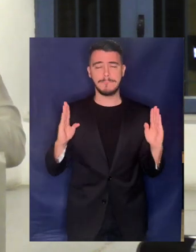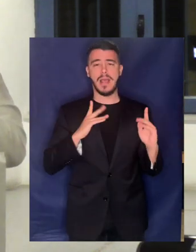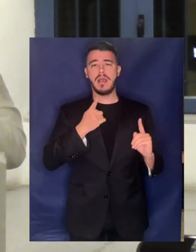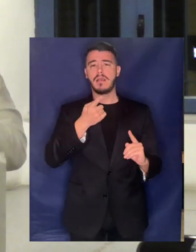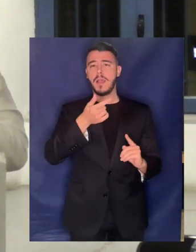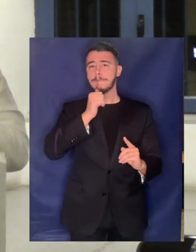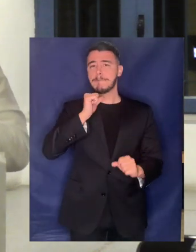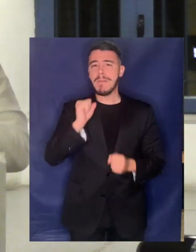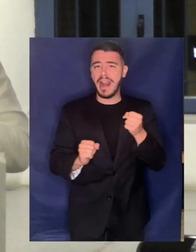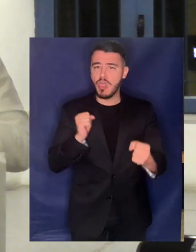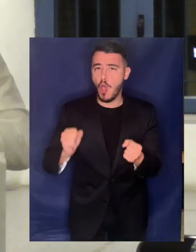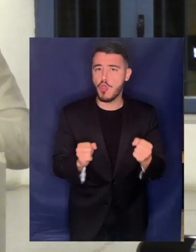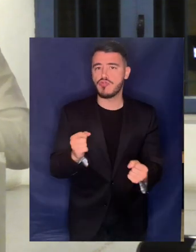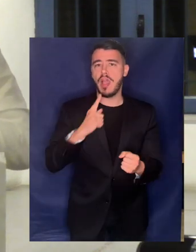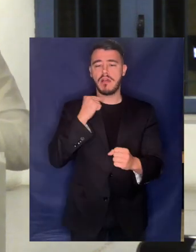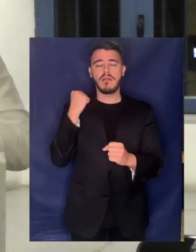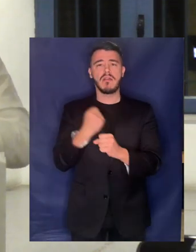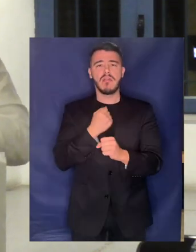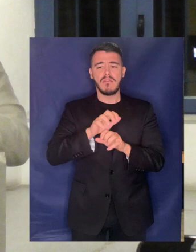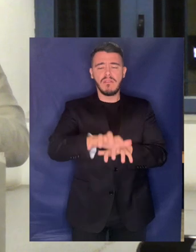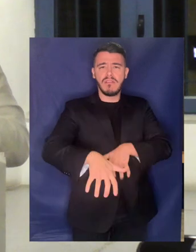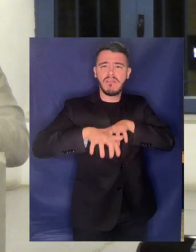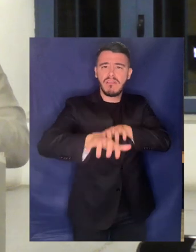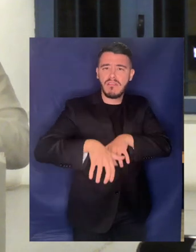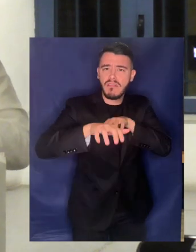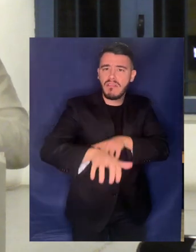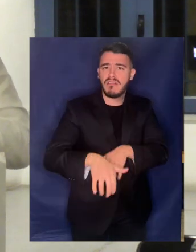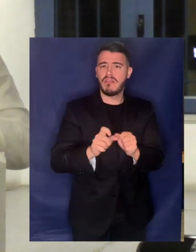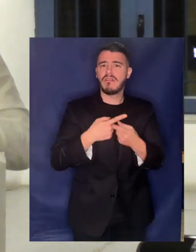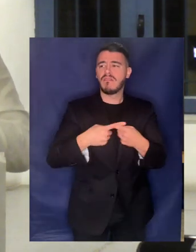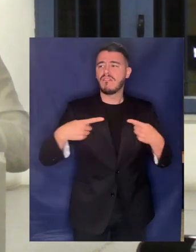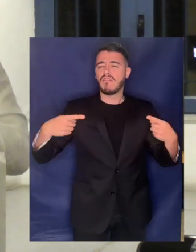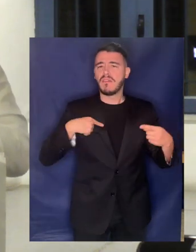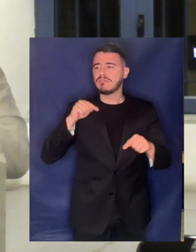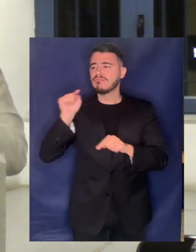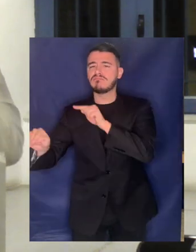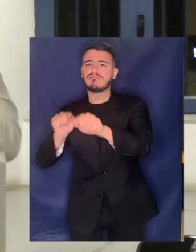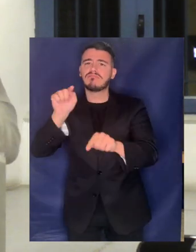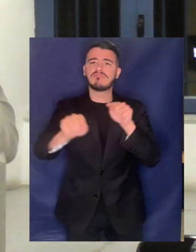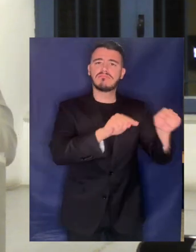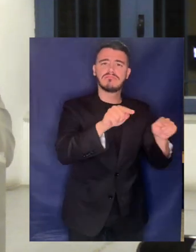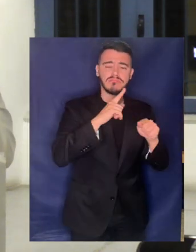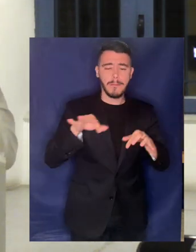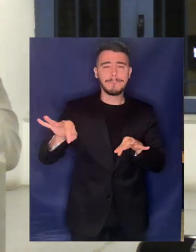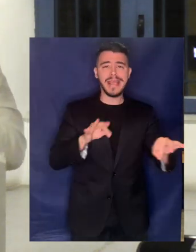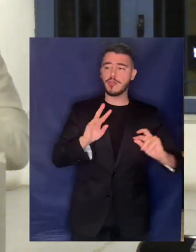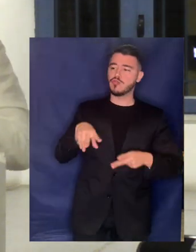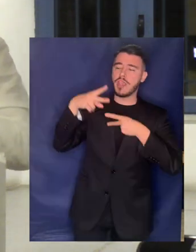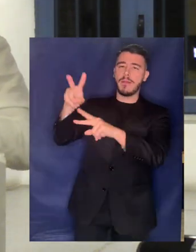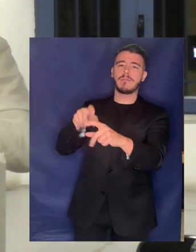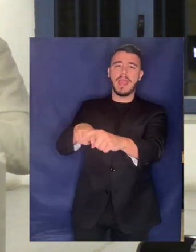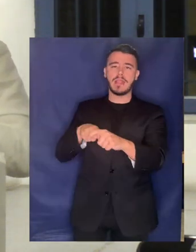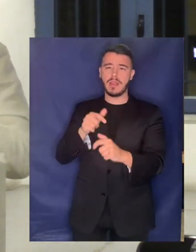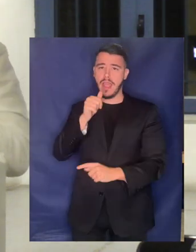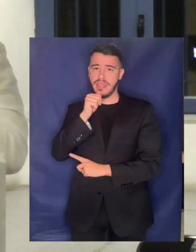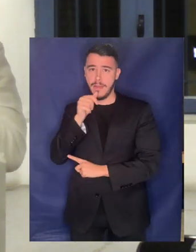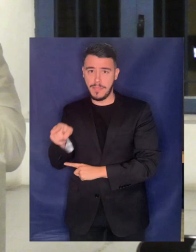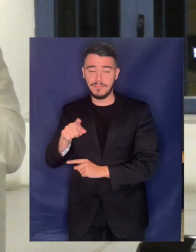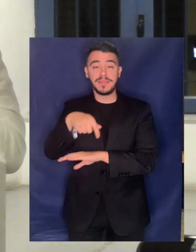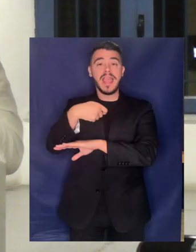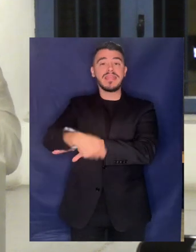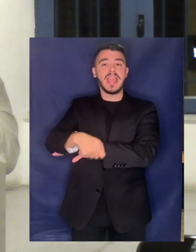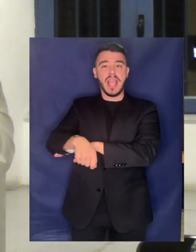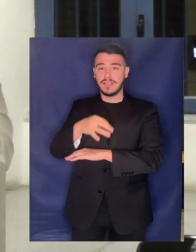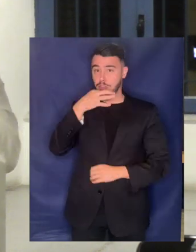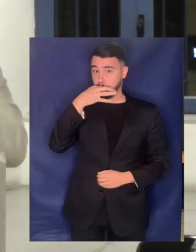Ευήνου τα έργα και εγκαταστάσεις της ηλίκης καθώς και άλλα κίνητα περιοσιακά στοιχεία της ΕΙΔΑΠ λέει λοιπόν το δικαστήριο ότι η ΕΙΔΑΠ και η